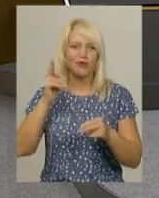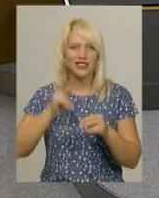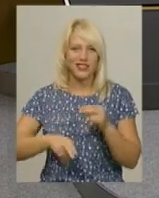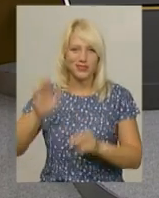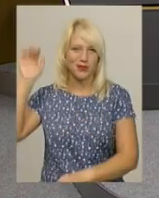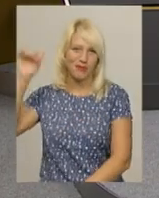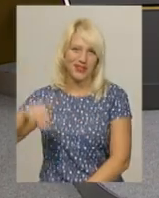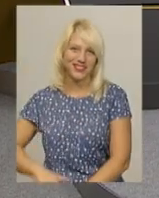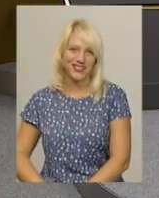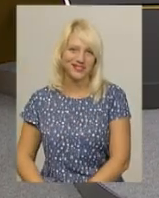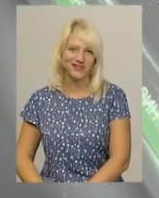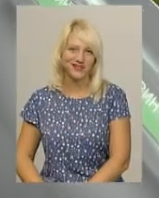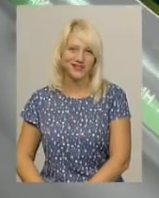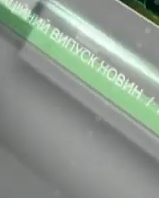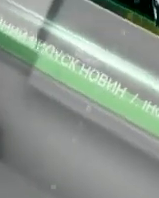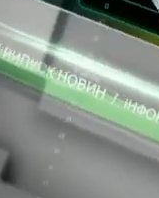побачення.